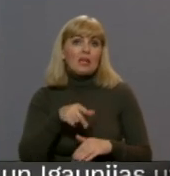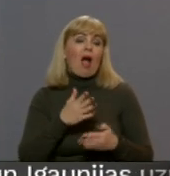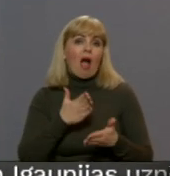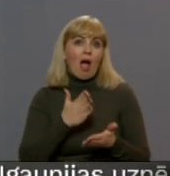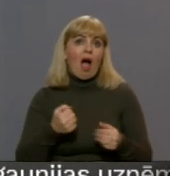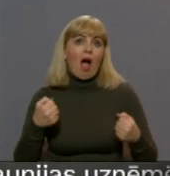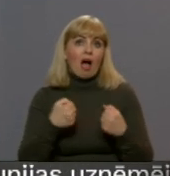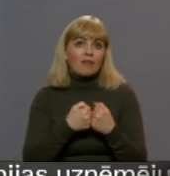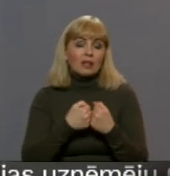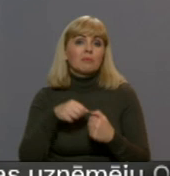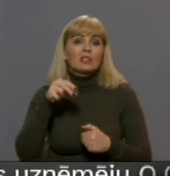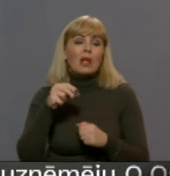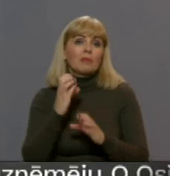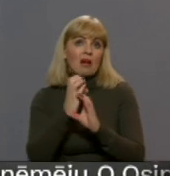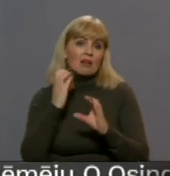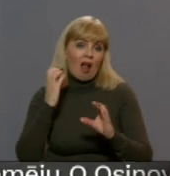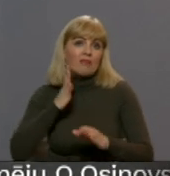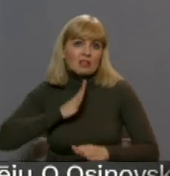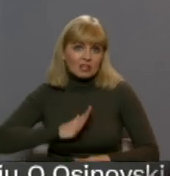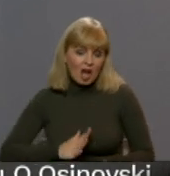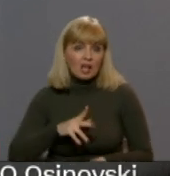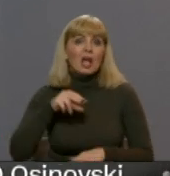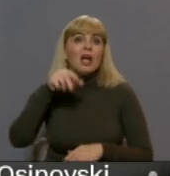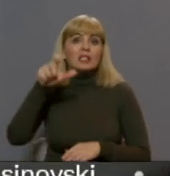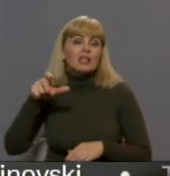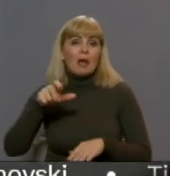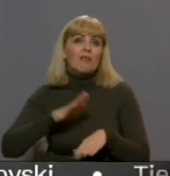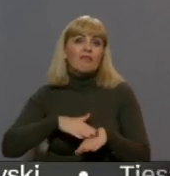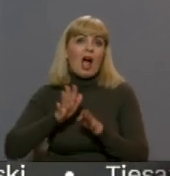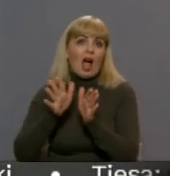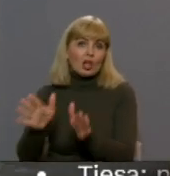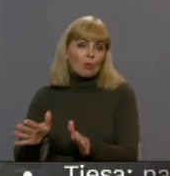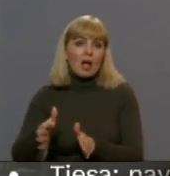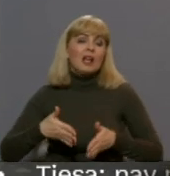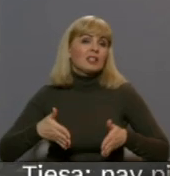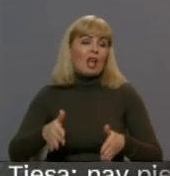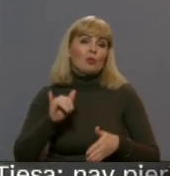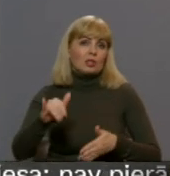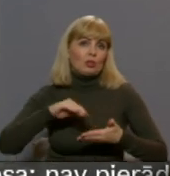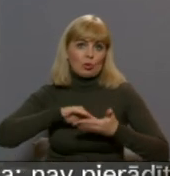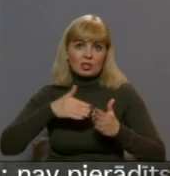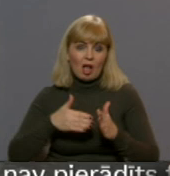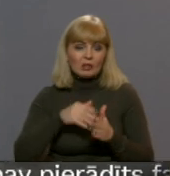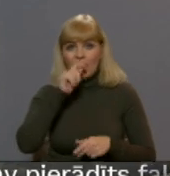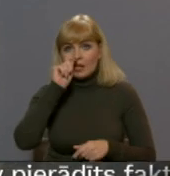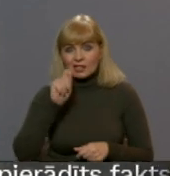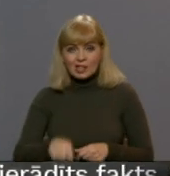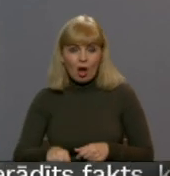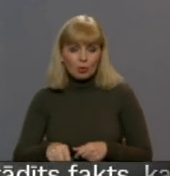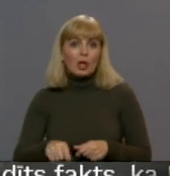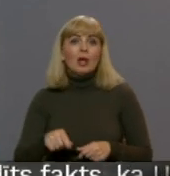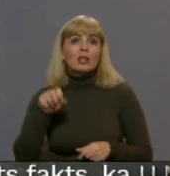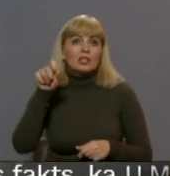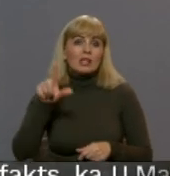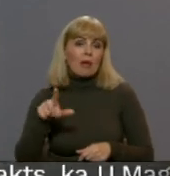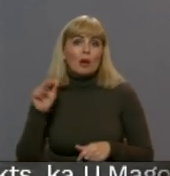kurā cieti zemnieku kravas auto. Zemnieki šajā situācijā vainot ceļa slikto stāvokli un saka, ka zaudējumi lēšami 17